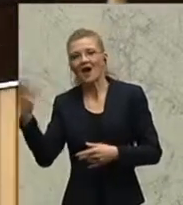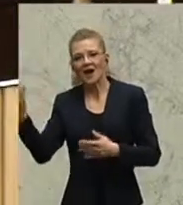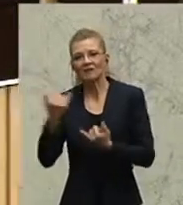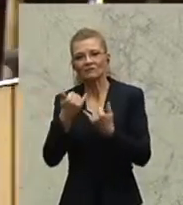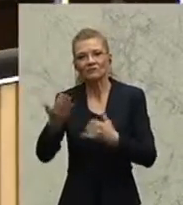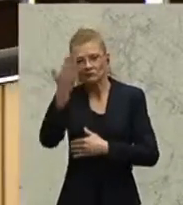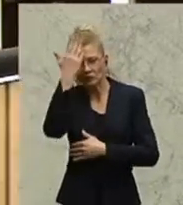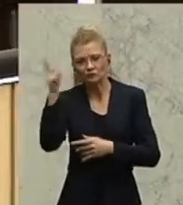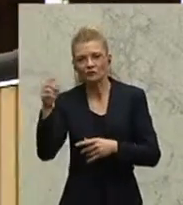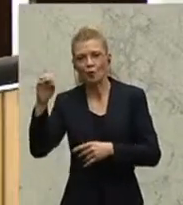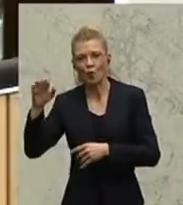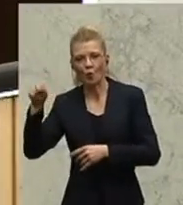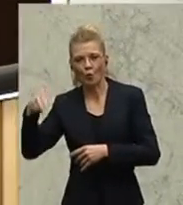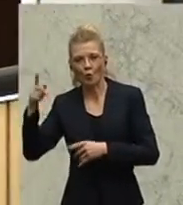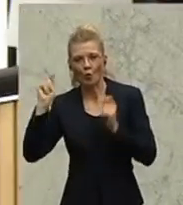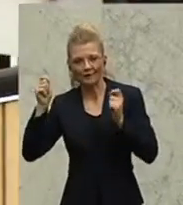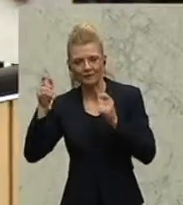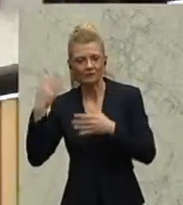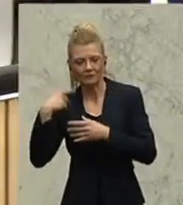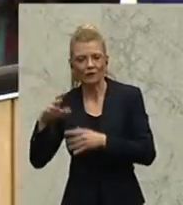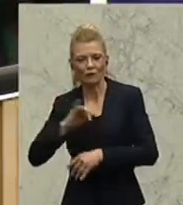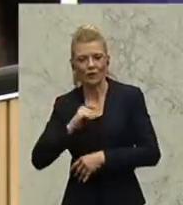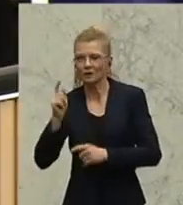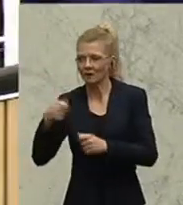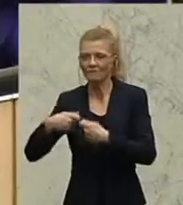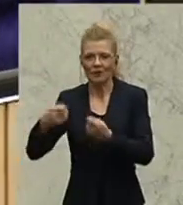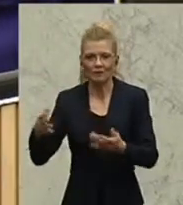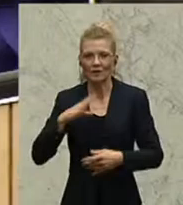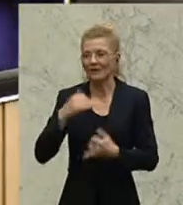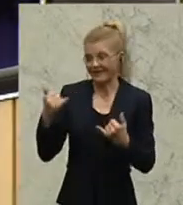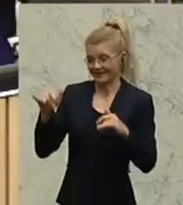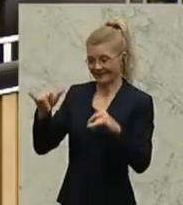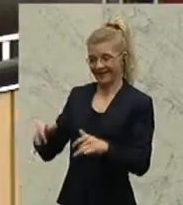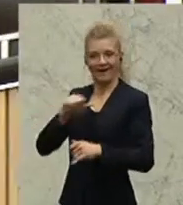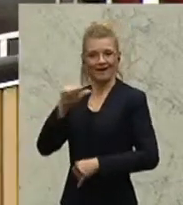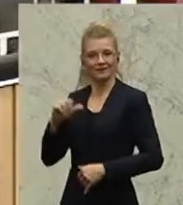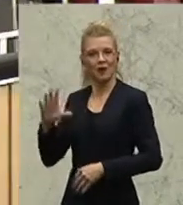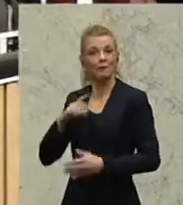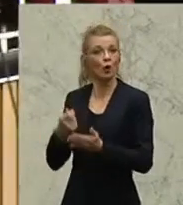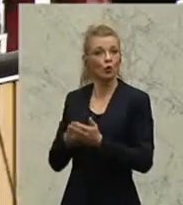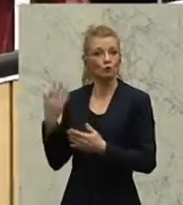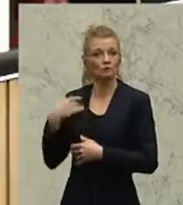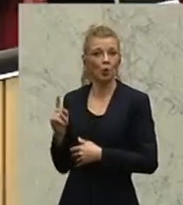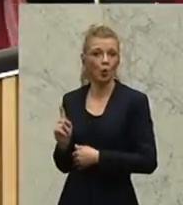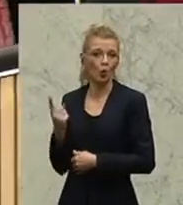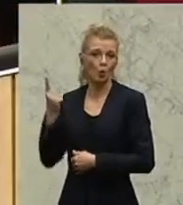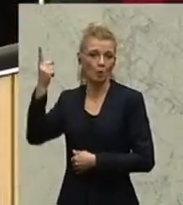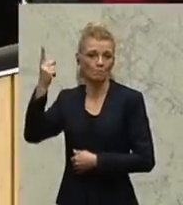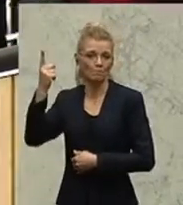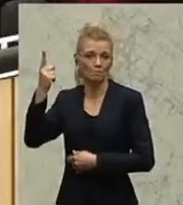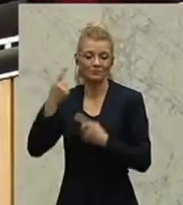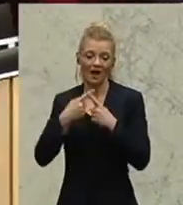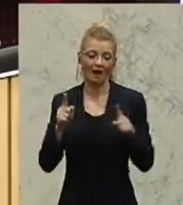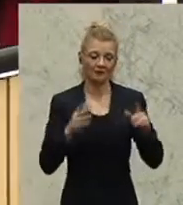Und jetzt gibt es halt diese Akademie, nur die Kosten waren erheblich, erheblich. Auf der anderen Seite Verkauf.